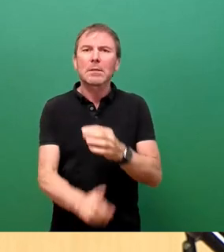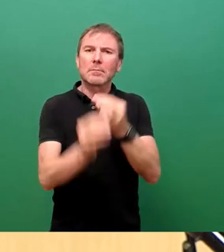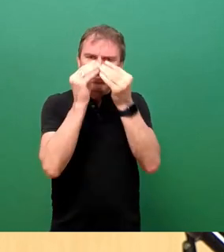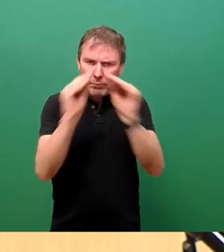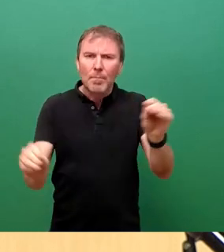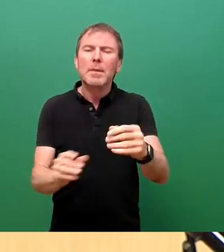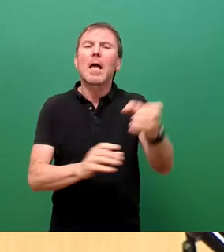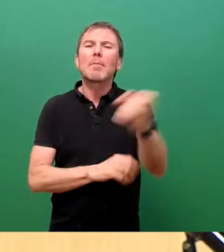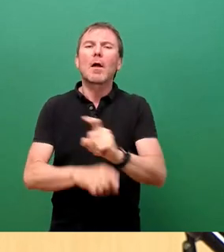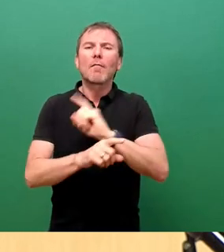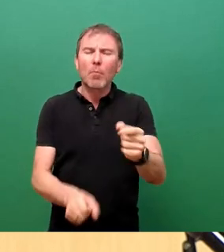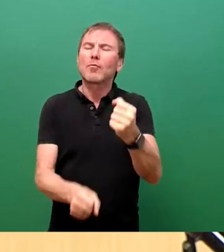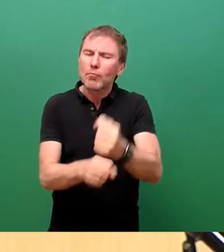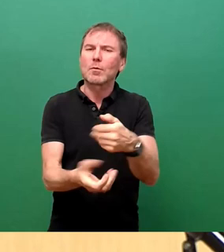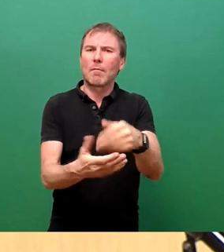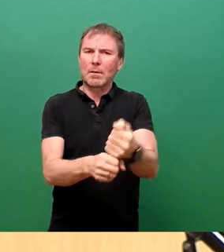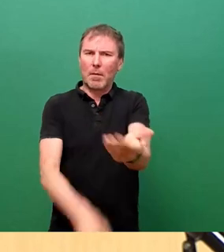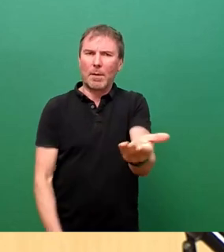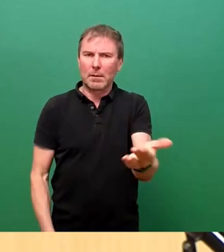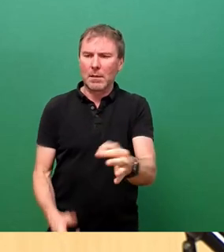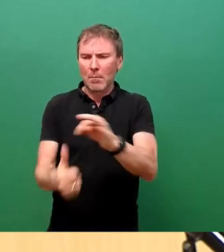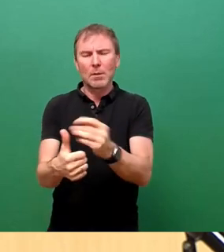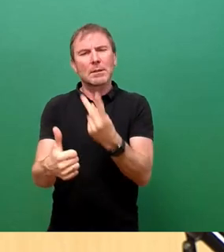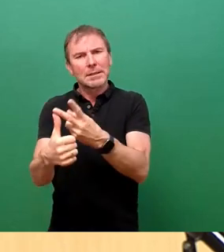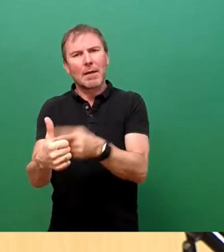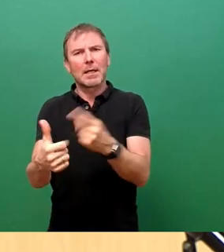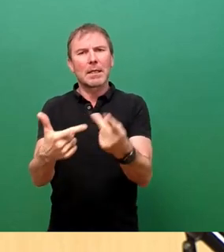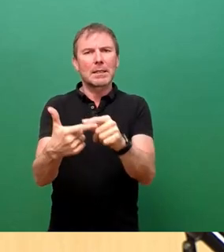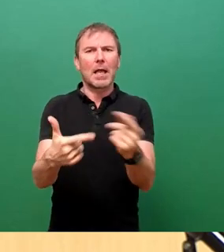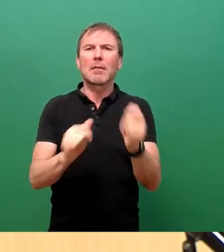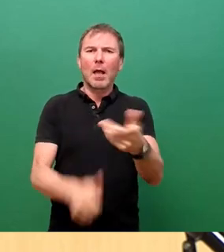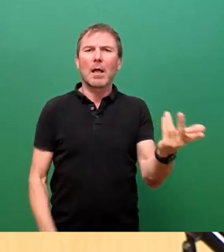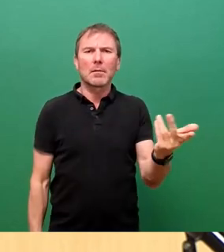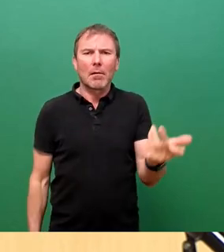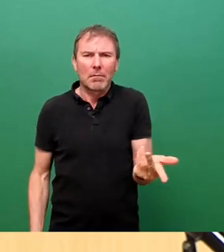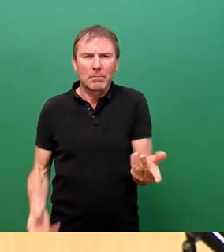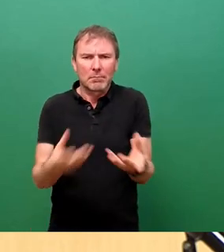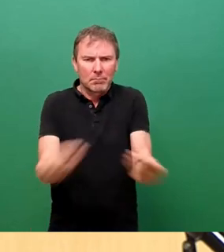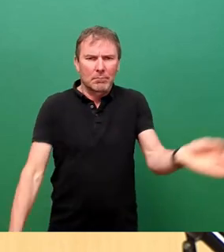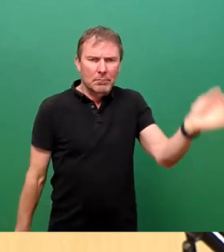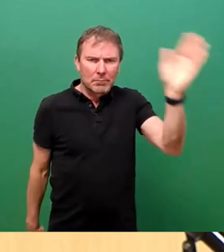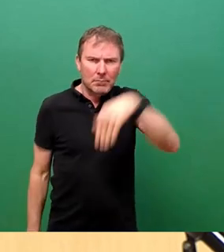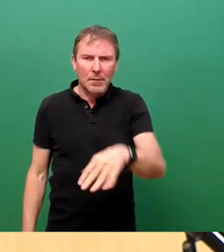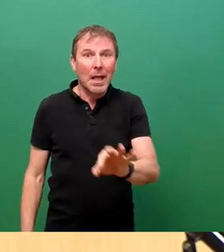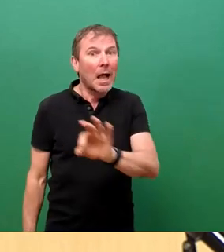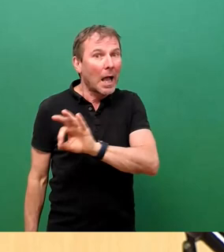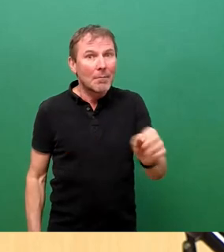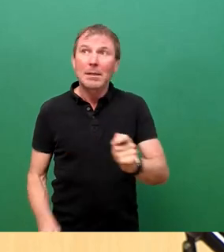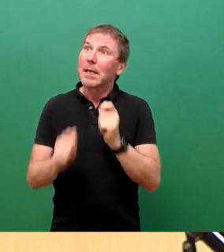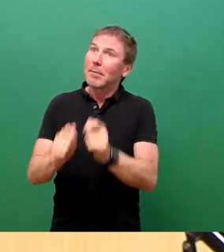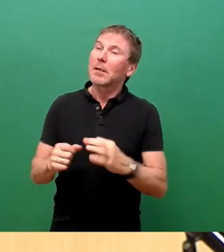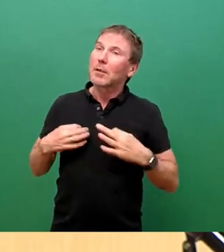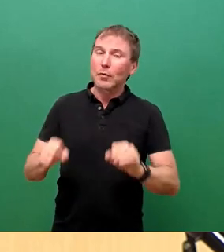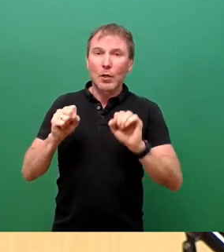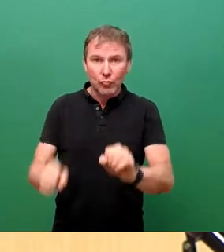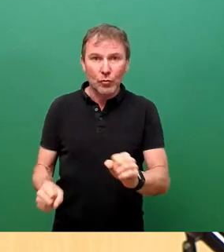beschäftigt werden. Somit fallen die Punkte zwei und drei Ihres Antrags auch in sich zusammen. Der beste Beitrag zum Gesundheitsschutz für uns alle wäre